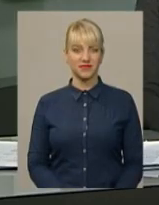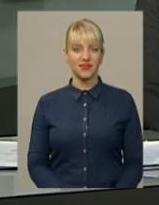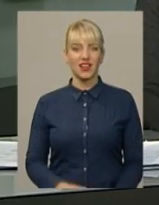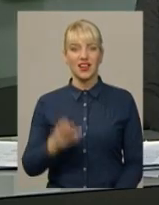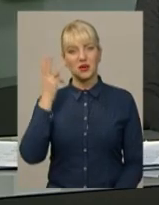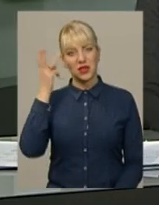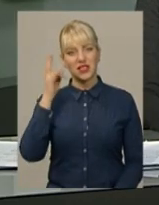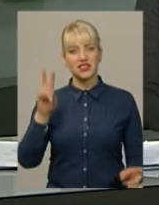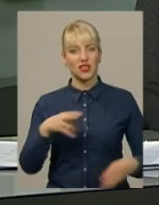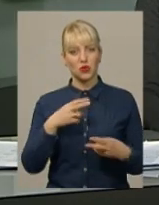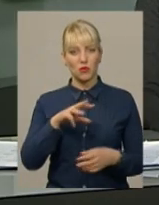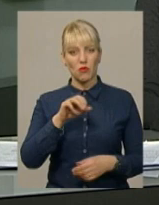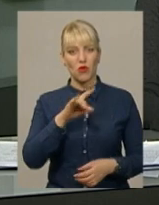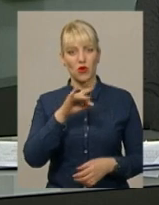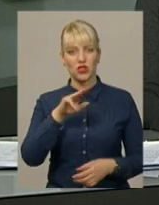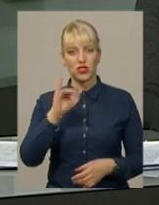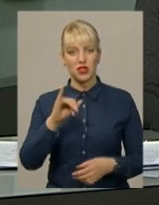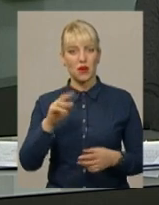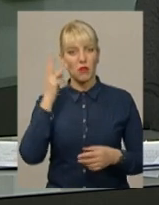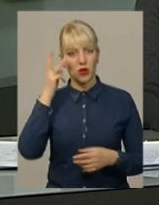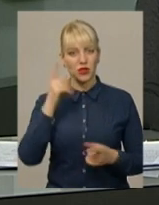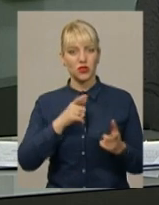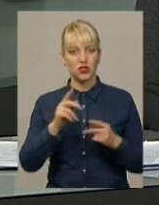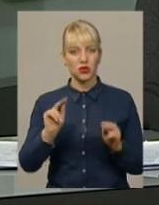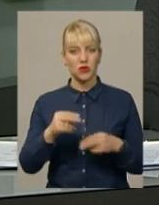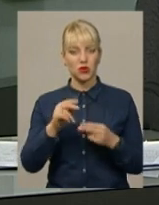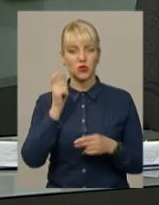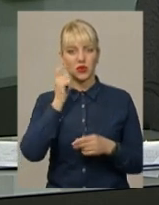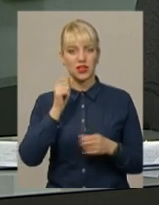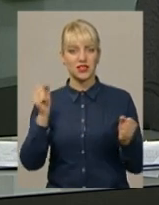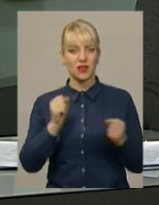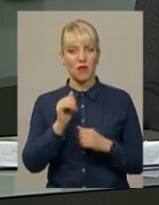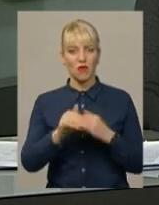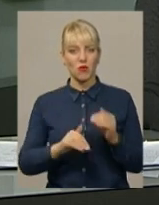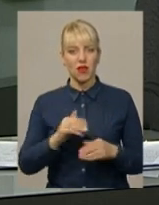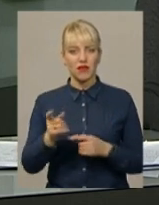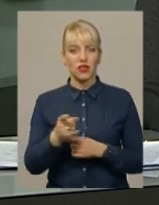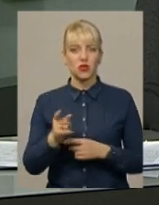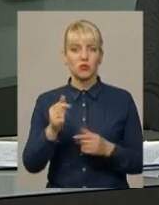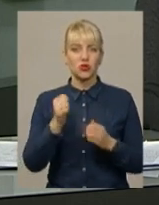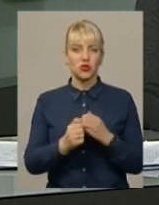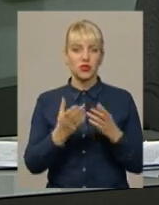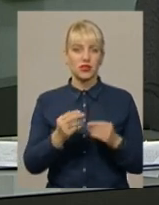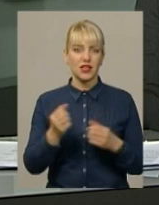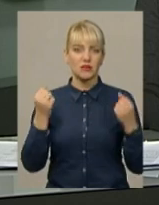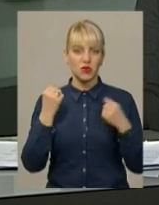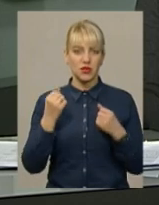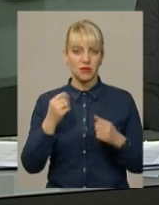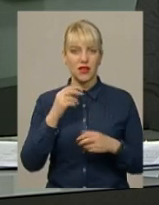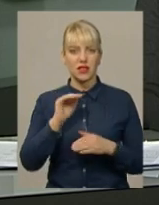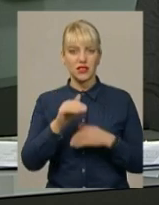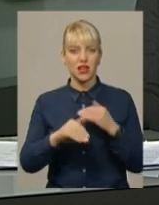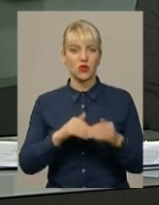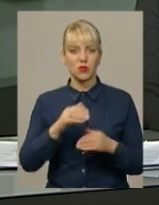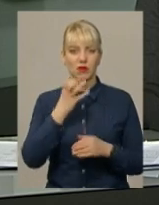Хмельницький клуб «Моржі Поділля» готується до чемпіонату України з зимового плавання в Тернополі. Щодня спортсмени занурюються у південний